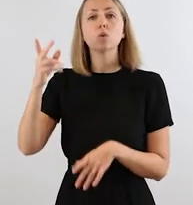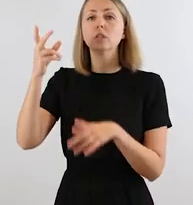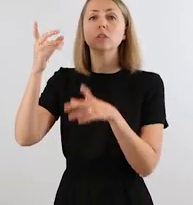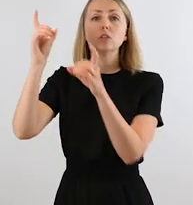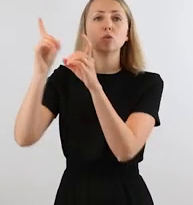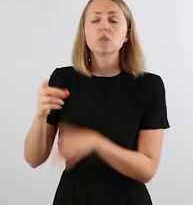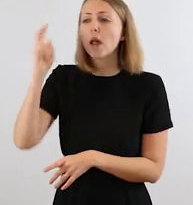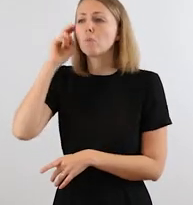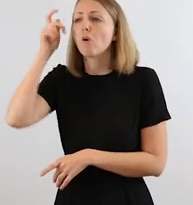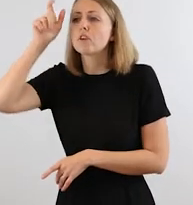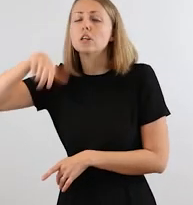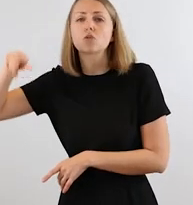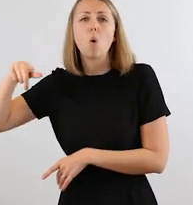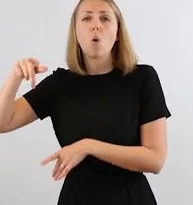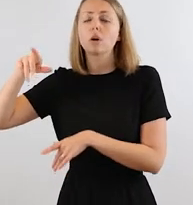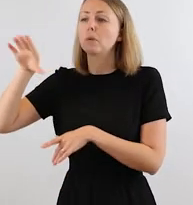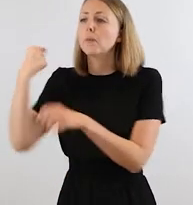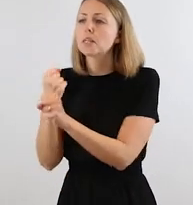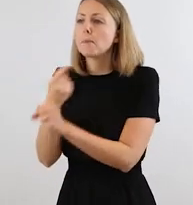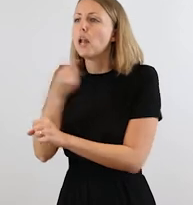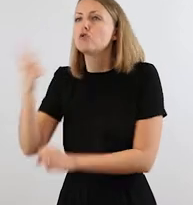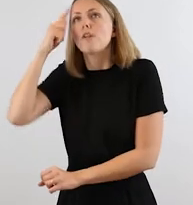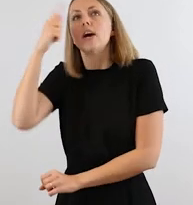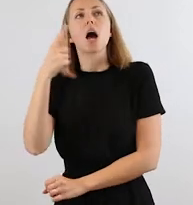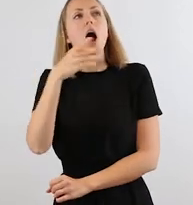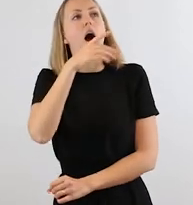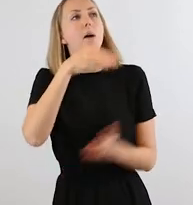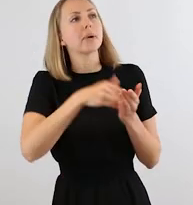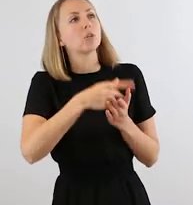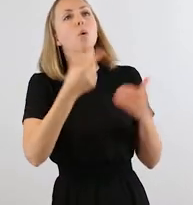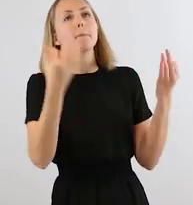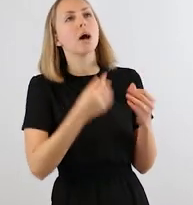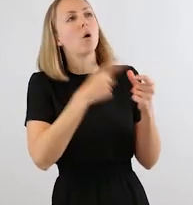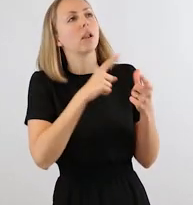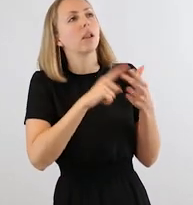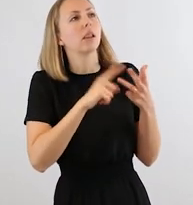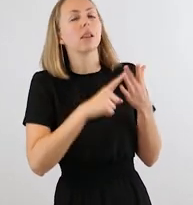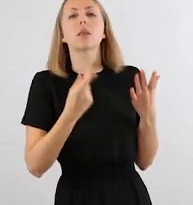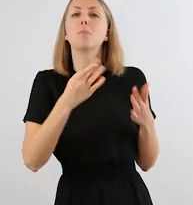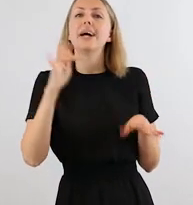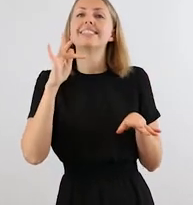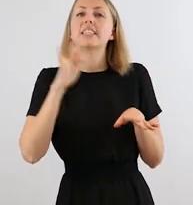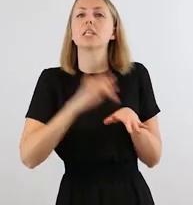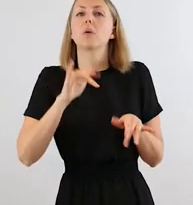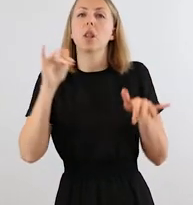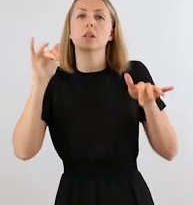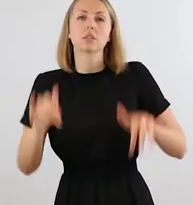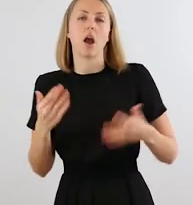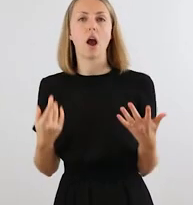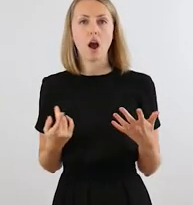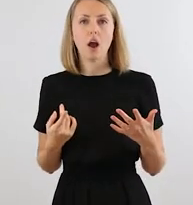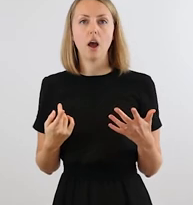sondern dass Diversität und auch Herausforderungen im Studienalltag einfach schon bekannter ist.